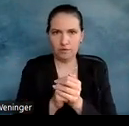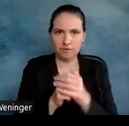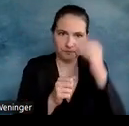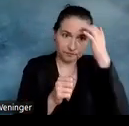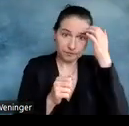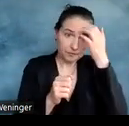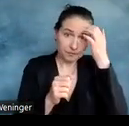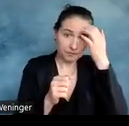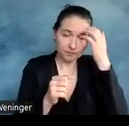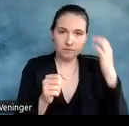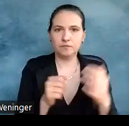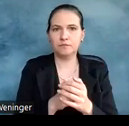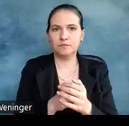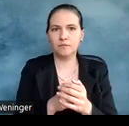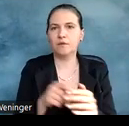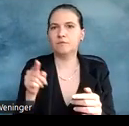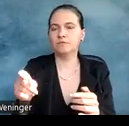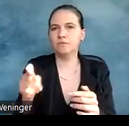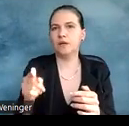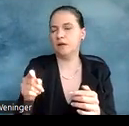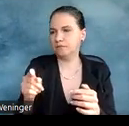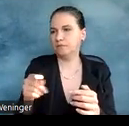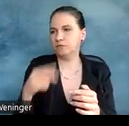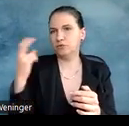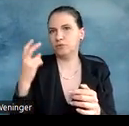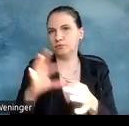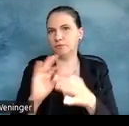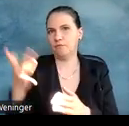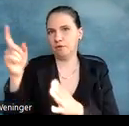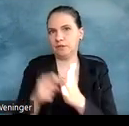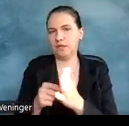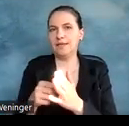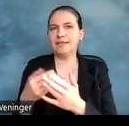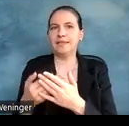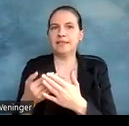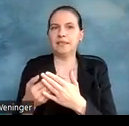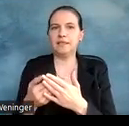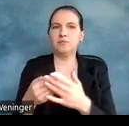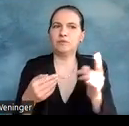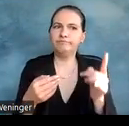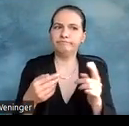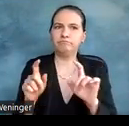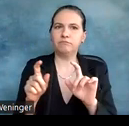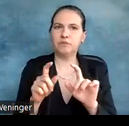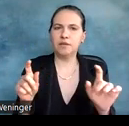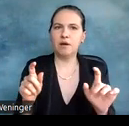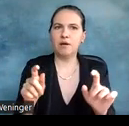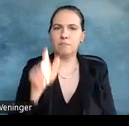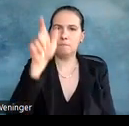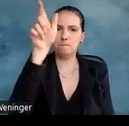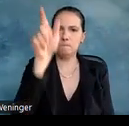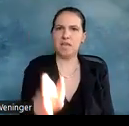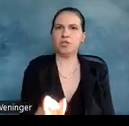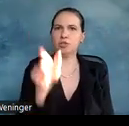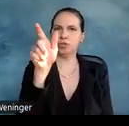oder ähnliche Dinge, wo ich Erfolgskriterien habe. Für mich tatsächlich immer wieder so ein Thema, menschenzentrierte,